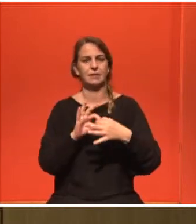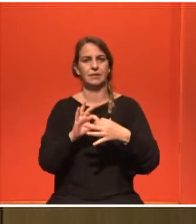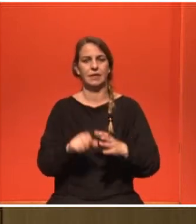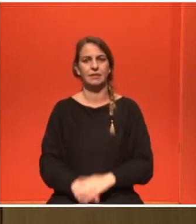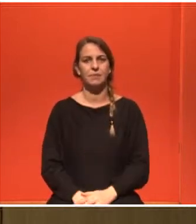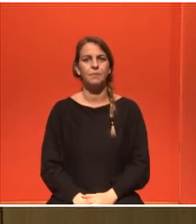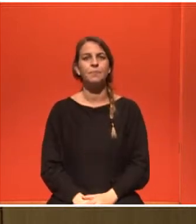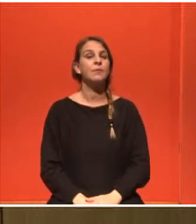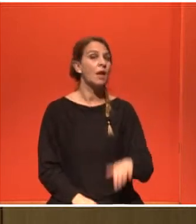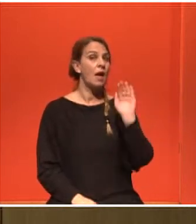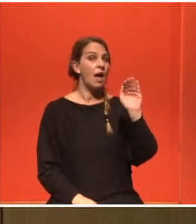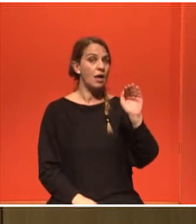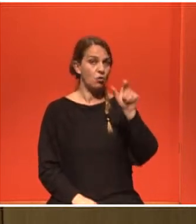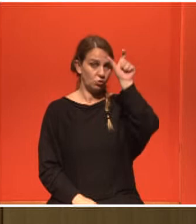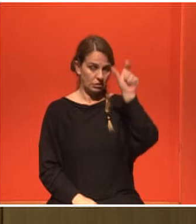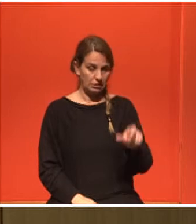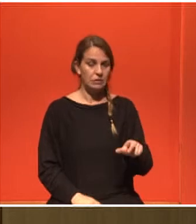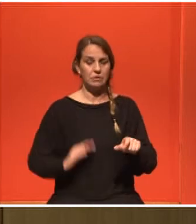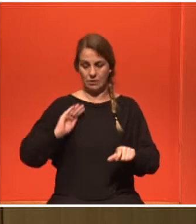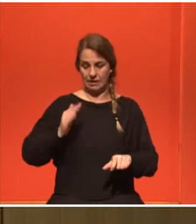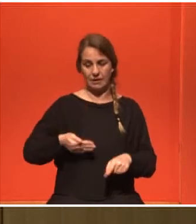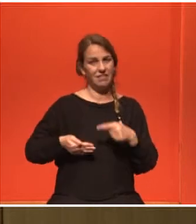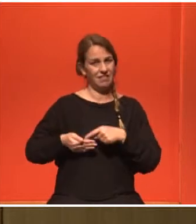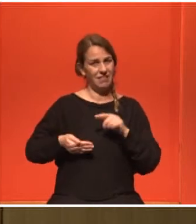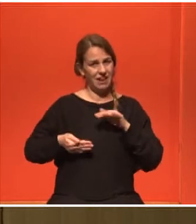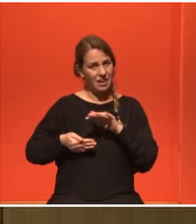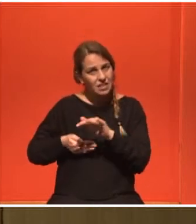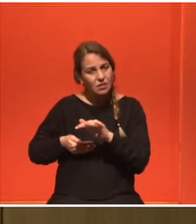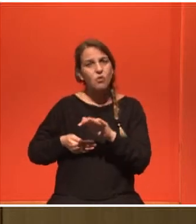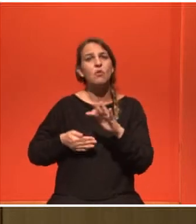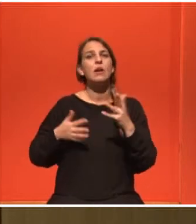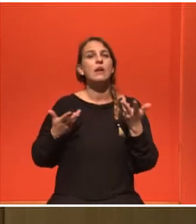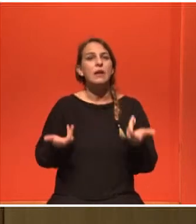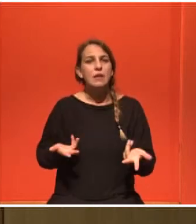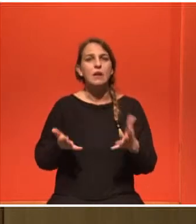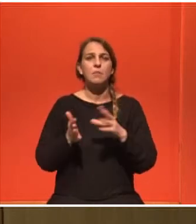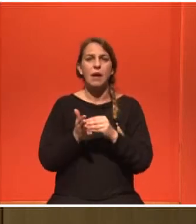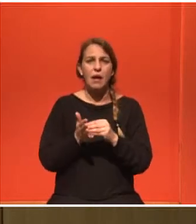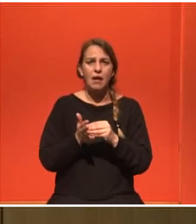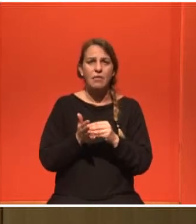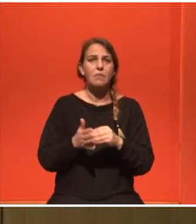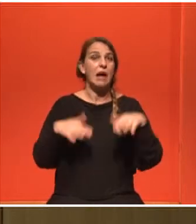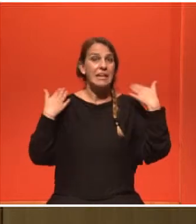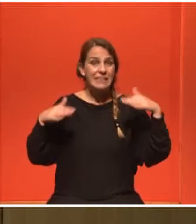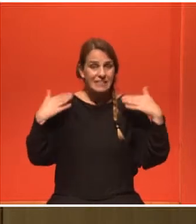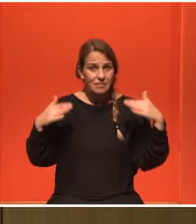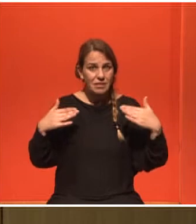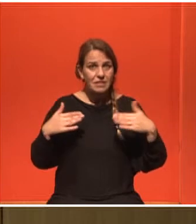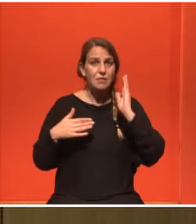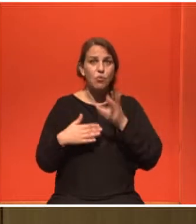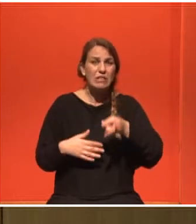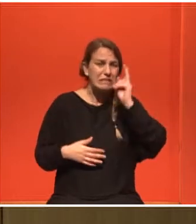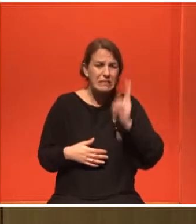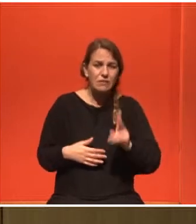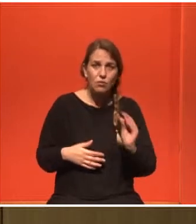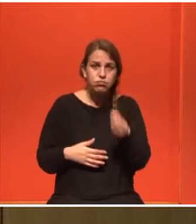κύριε καθηγητά. Καρκίνος στήθους, ογκεκτομή και λεμφαδενικός καθαρισμός, κίνδυνος λεμφοδήματος λόγω γυμναστικής. Ποια